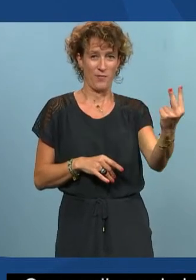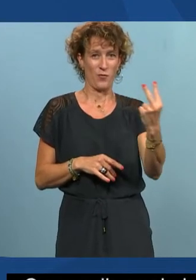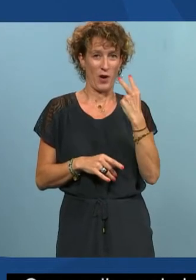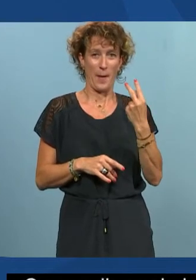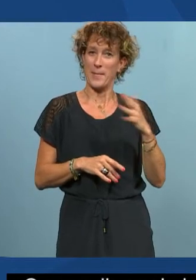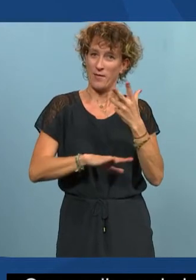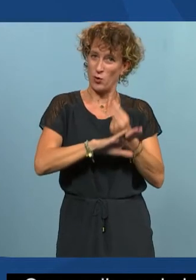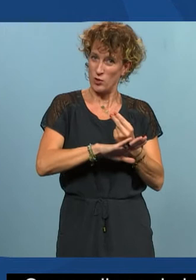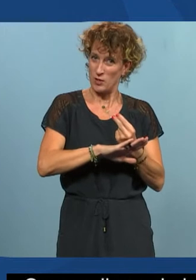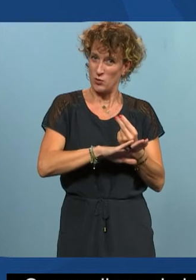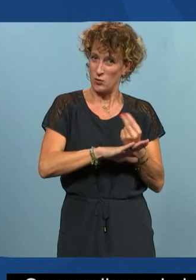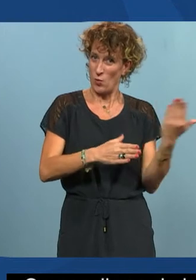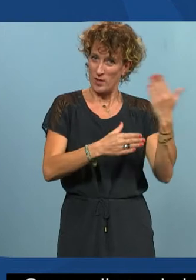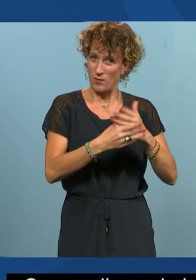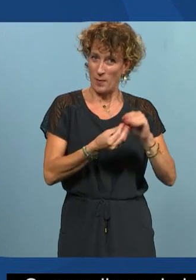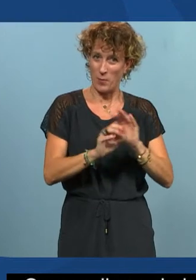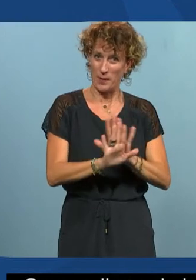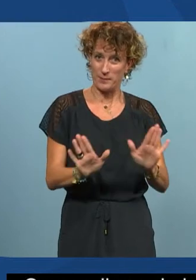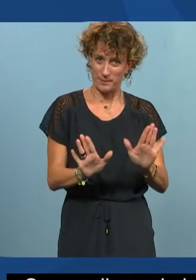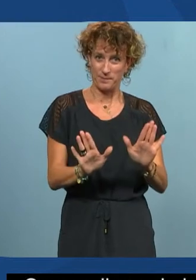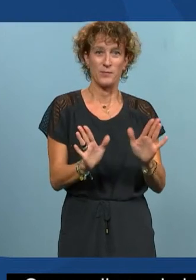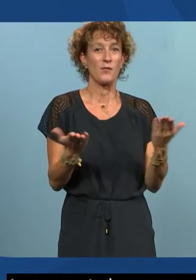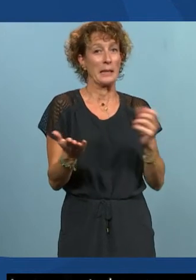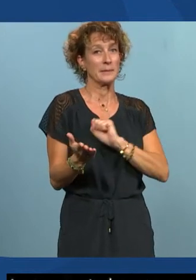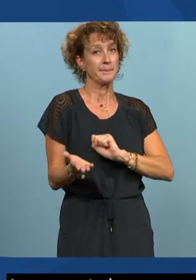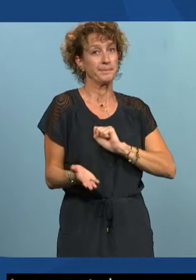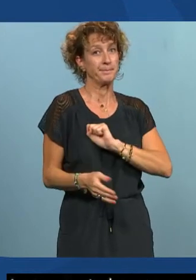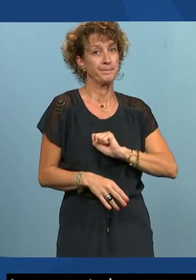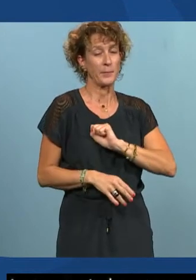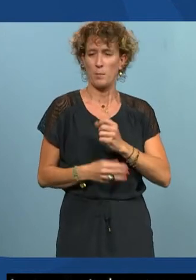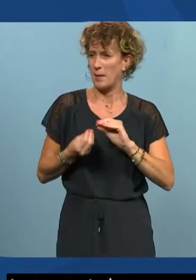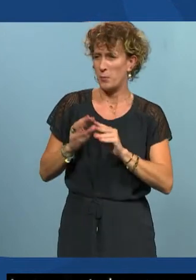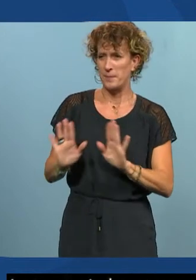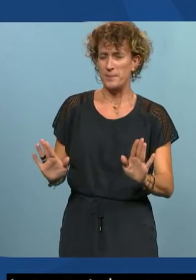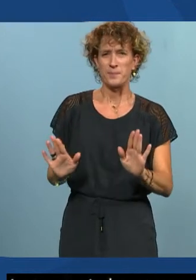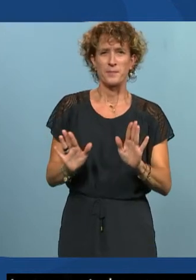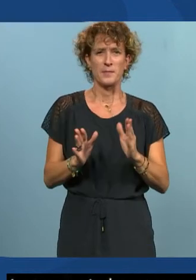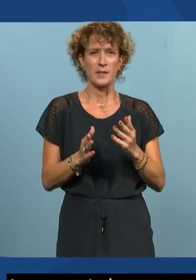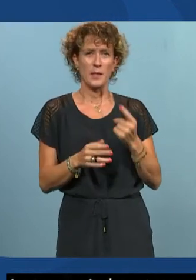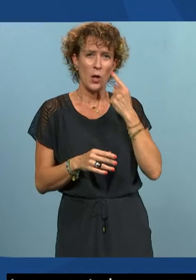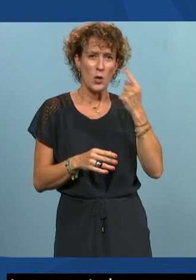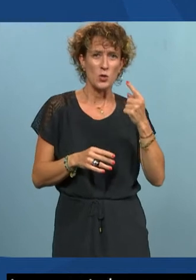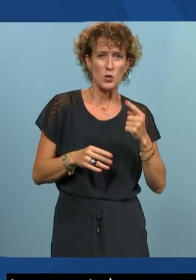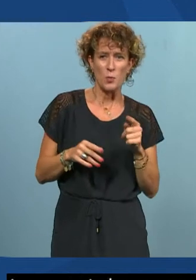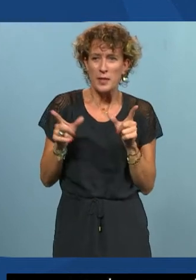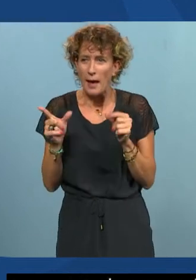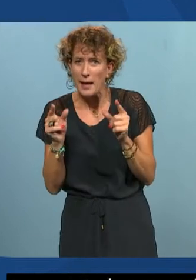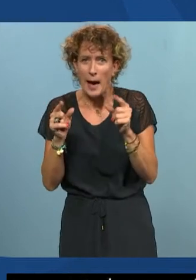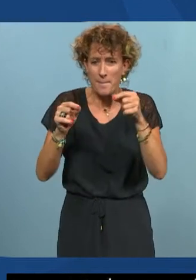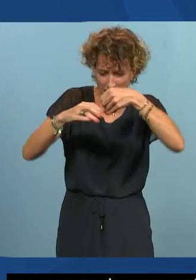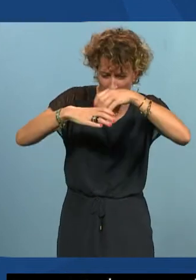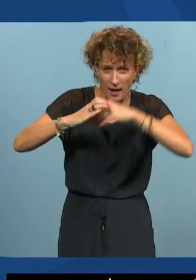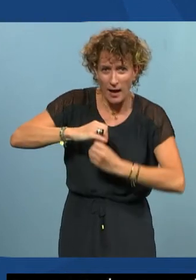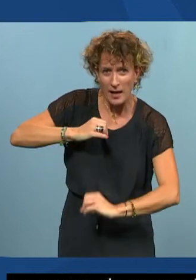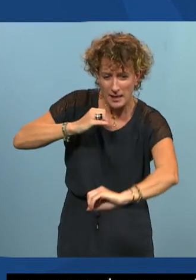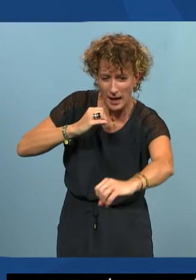enregistrons l'intervention, donc on va continuer. Voilà, désolé. Pas de problème. Il y un crabe qui a dû se prendre les pinces dans le câble sous-marin